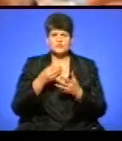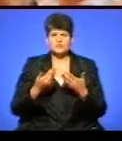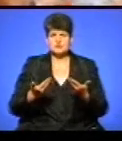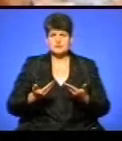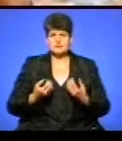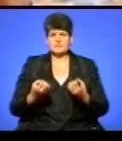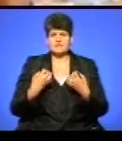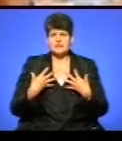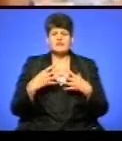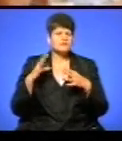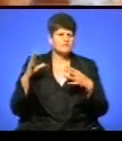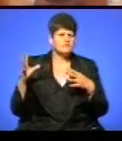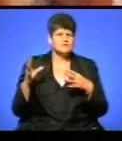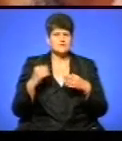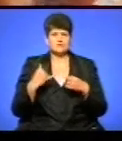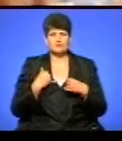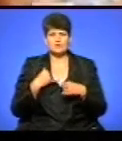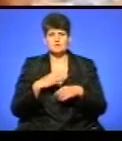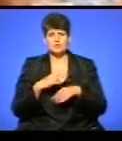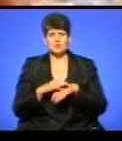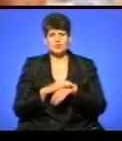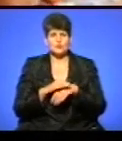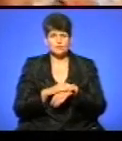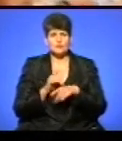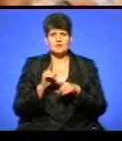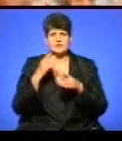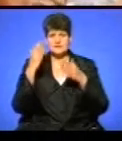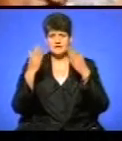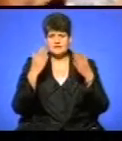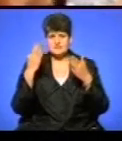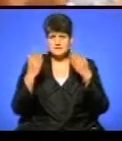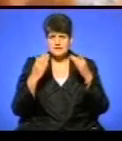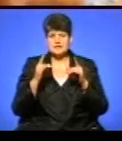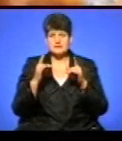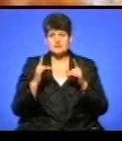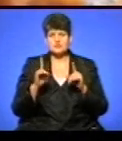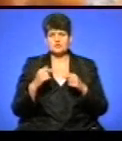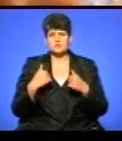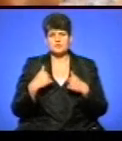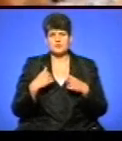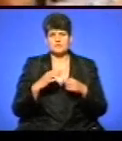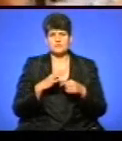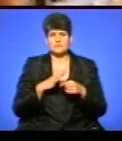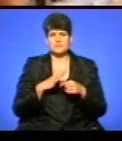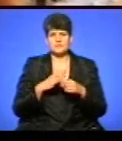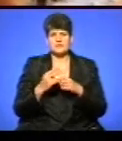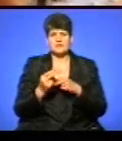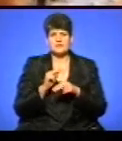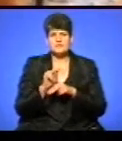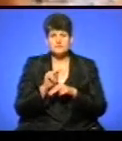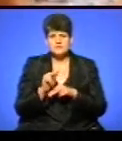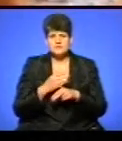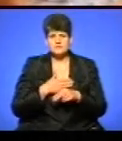давали, щоб в нас було тільки добро, тільки веселість. Тільки, щоб ми були вивчені, щоб ми